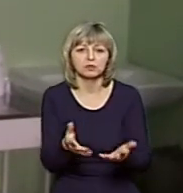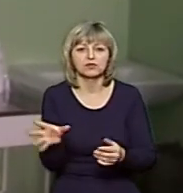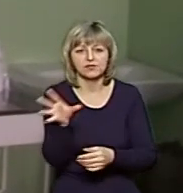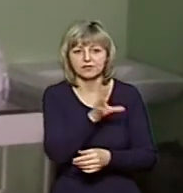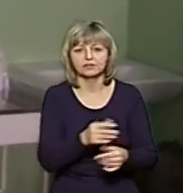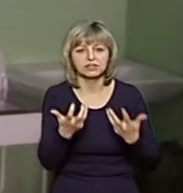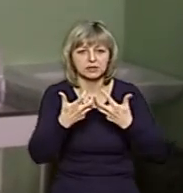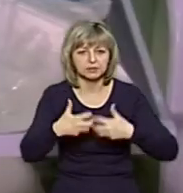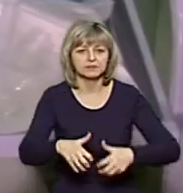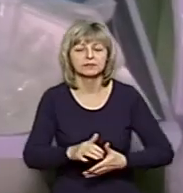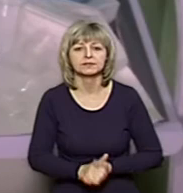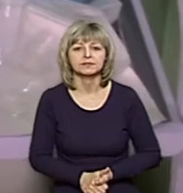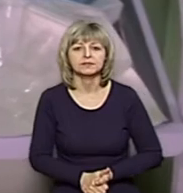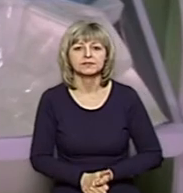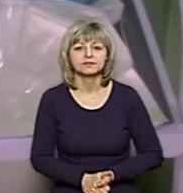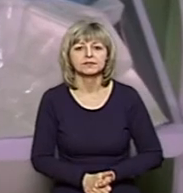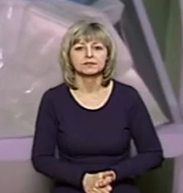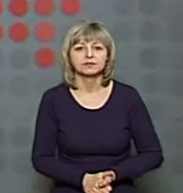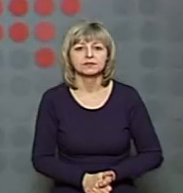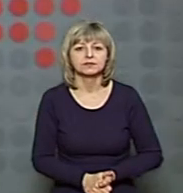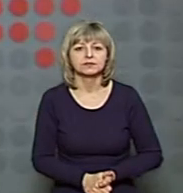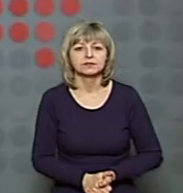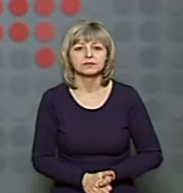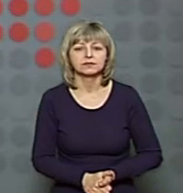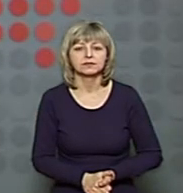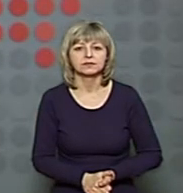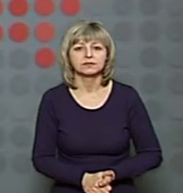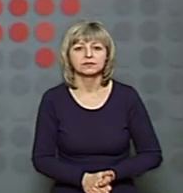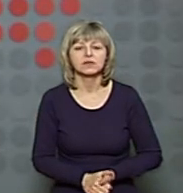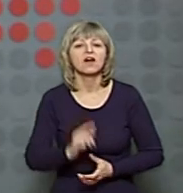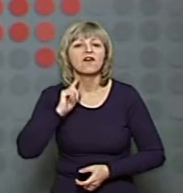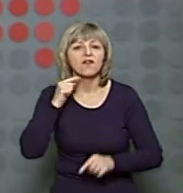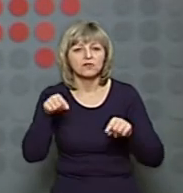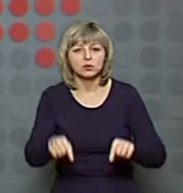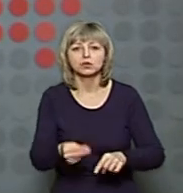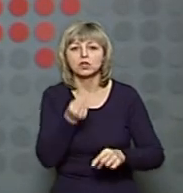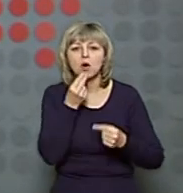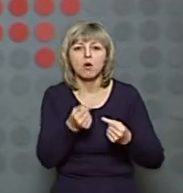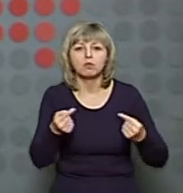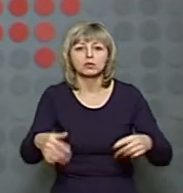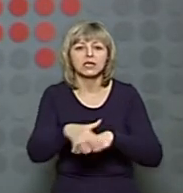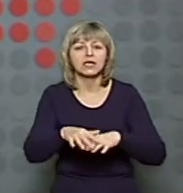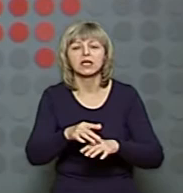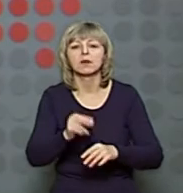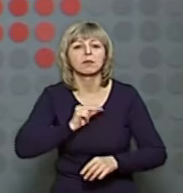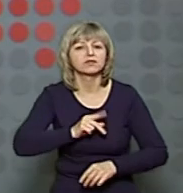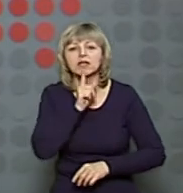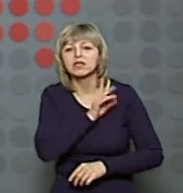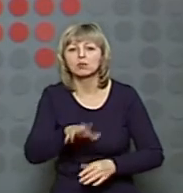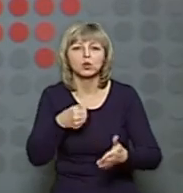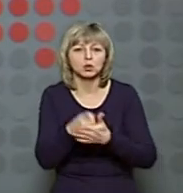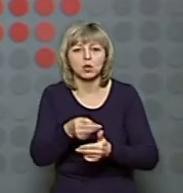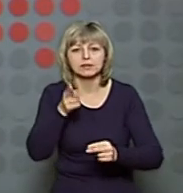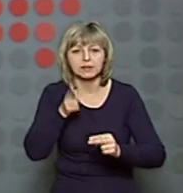Потієвський, новини на Суспільному, Луцьк. В Луцьку продуктові ринки не працюватимуть до кінця